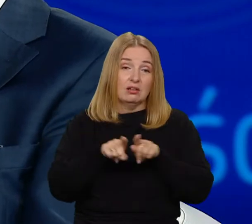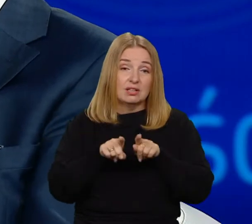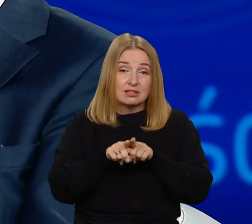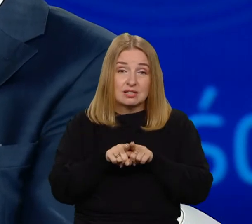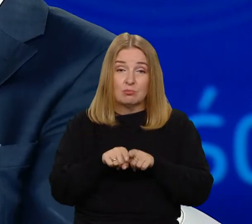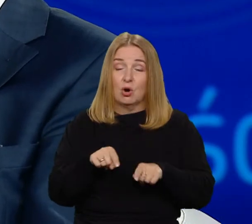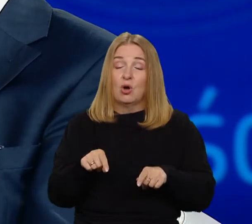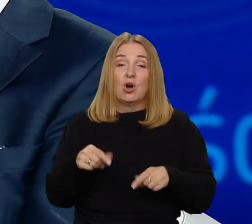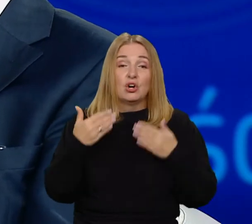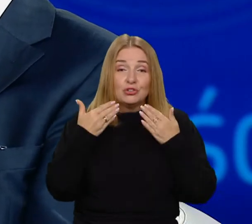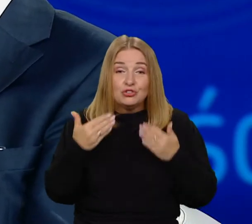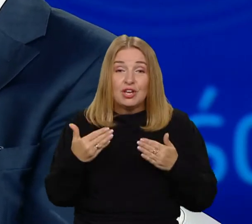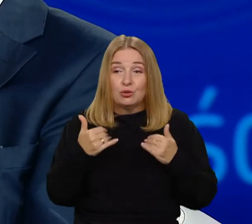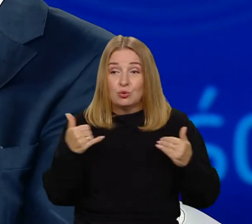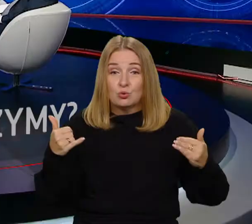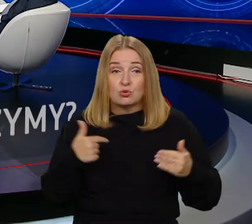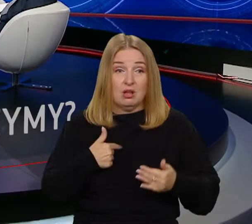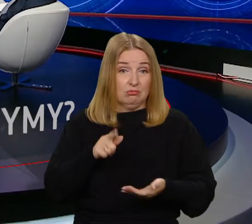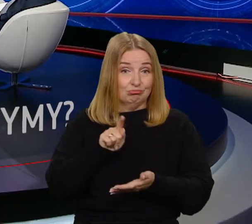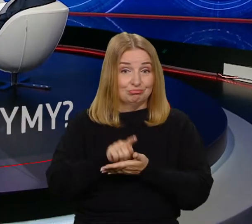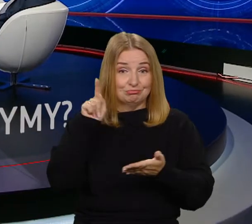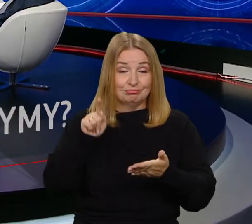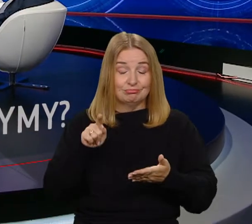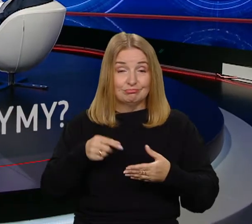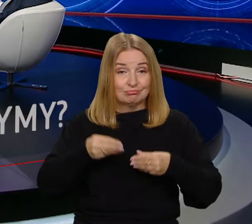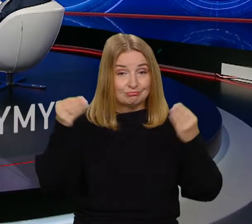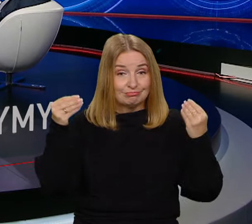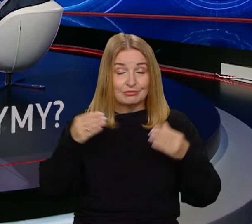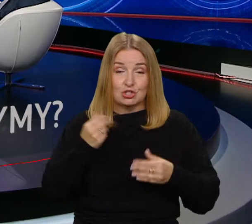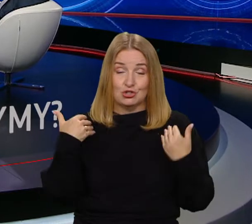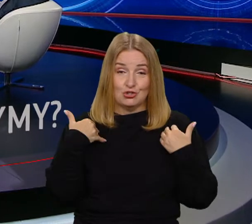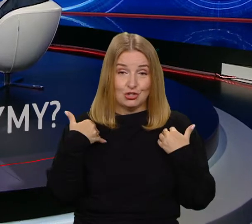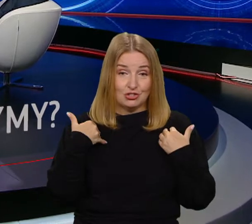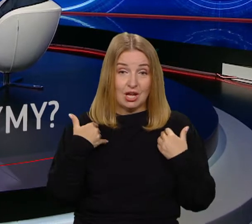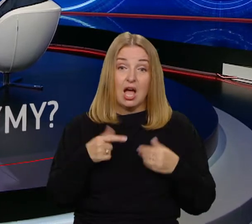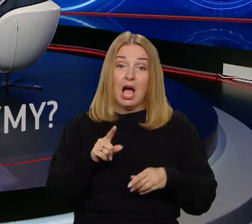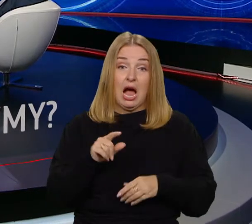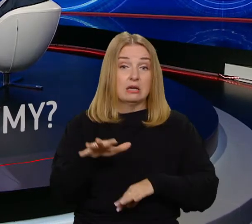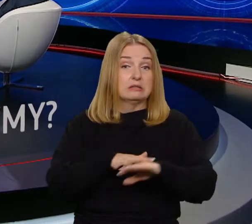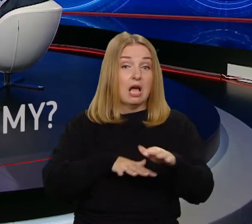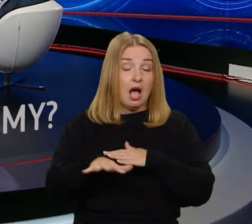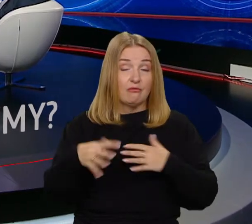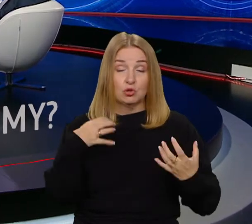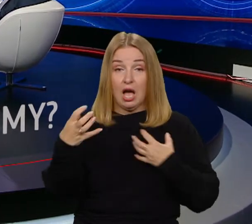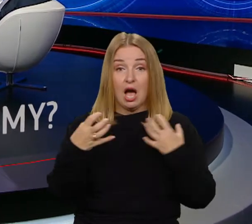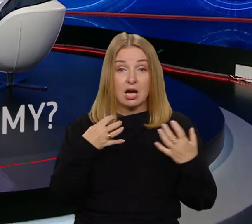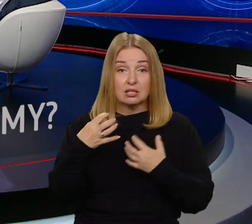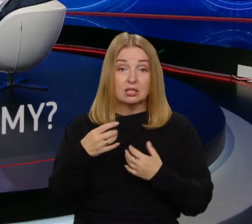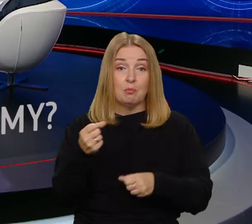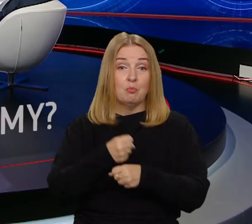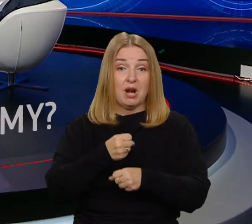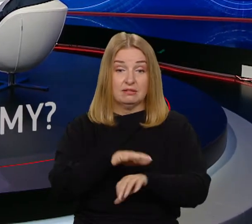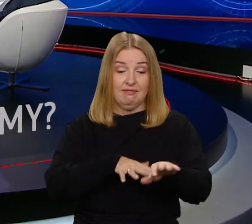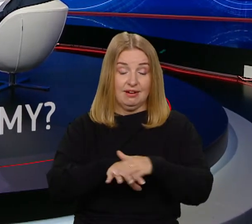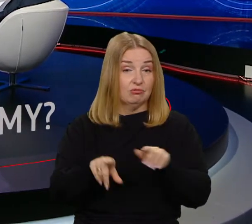pozwala odnieść sukcesy, mieć satysfakcję i tak dalej. Mówię na przykład o zawodach artystycznych, ale nie tylko. I teraz